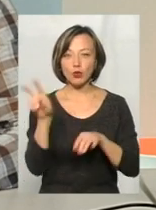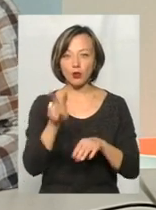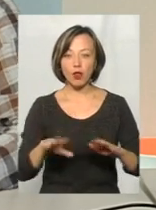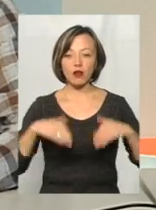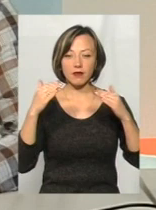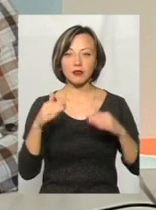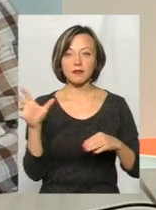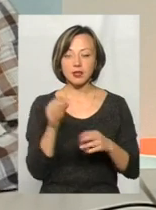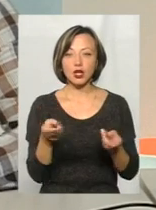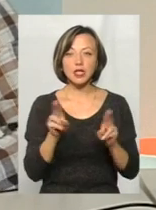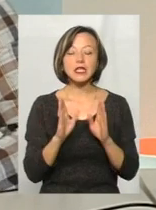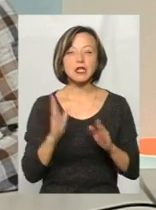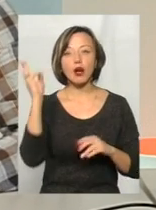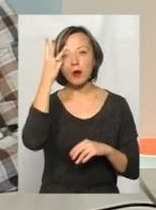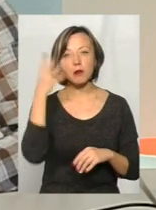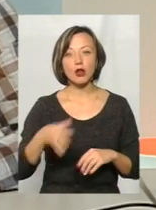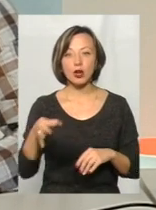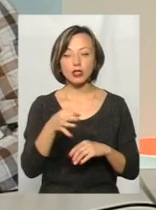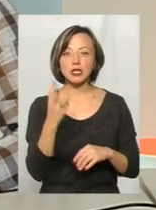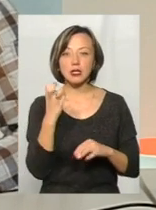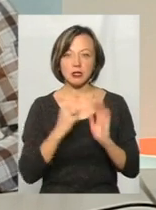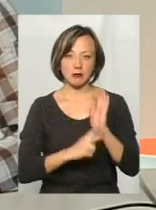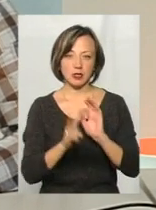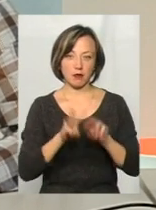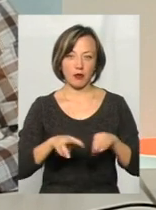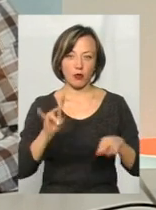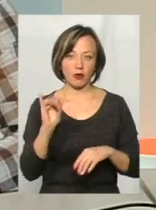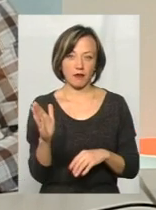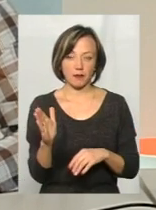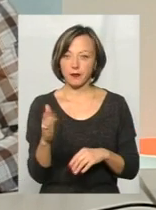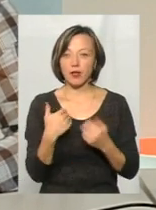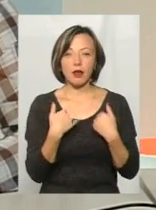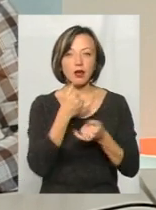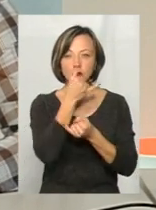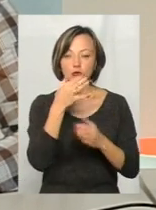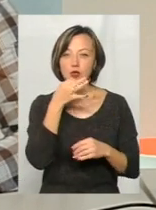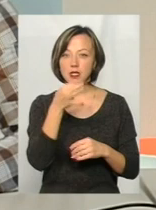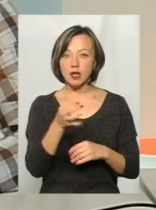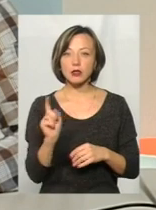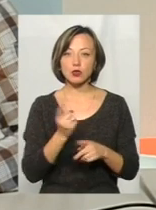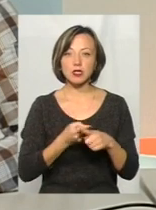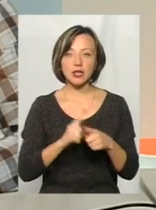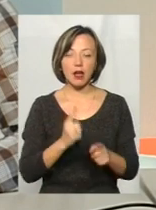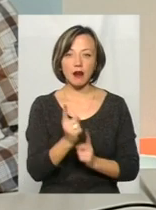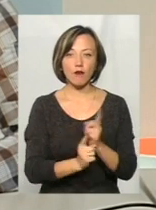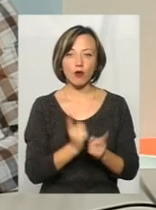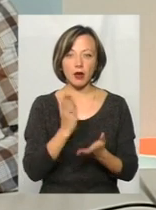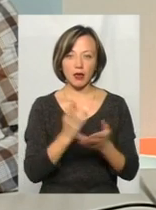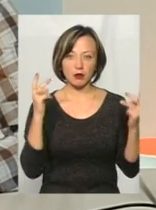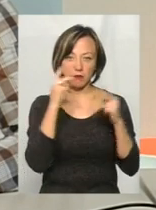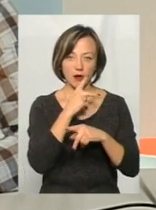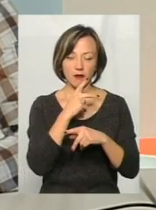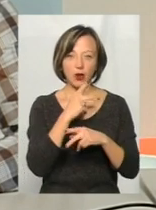решта. І при цьому тільки Хмельниччина 370 мільйонів. Ну, я не можу сказати, що ця реформа є неправильною.